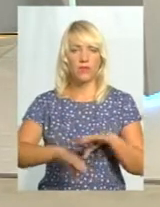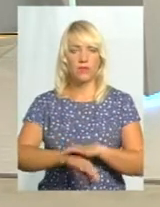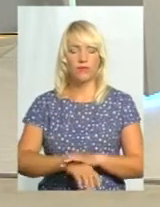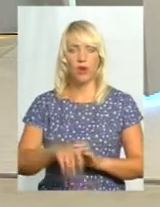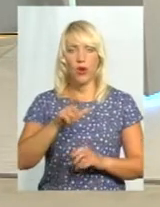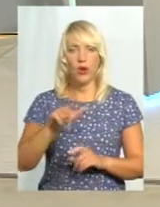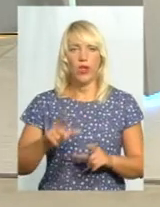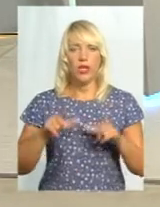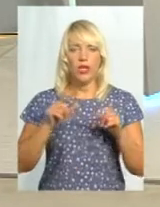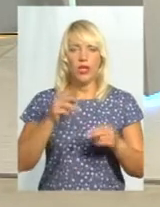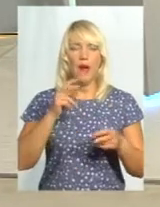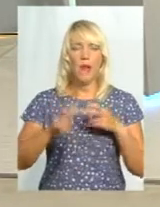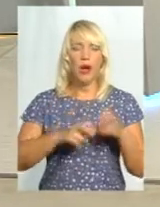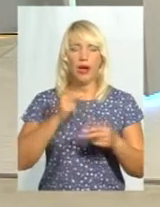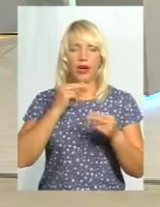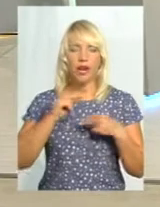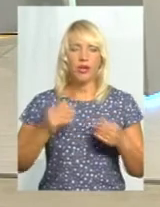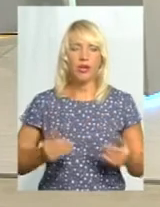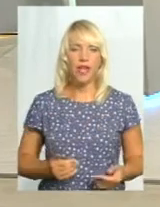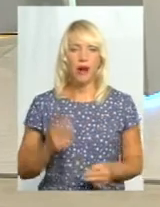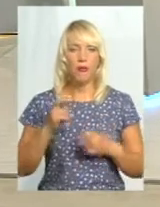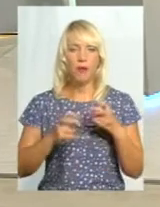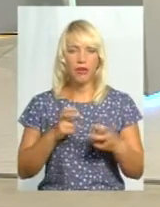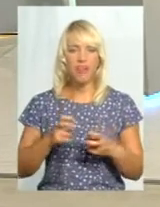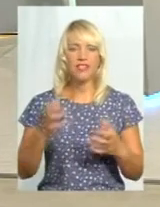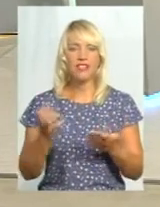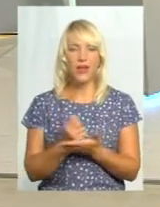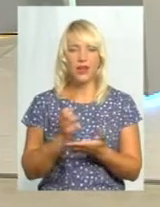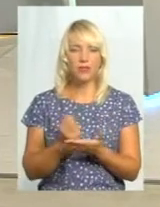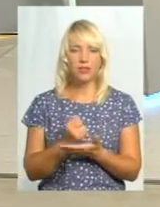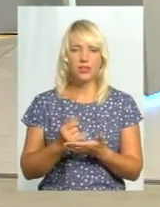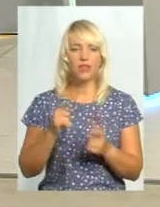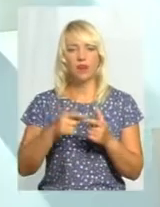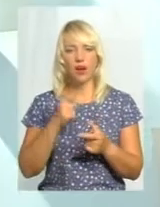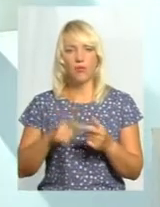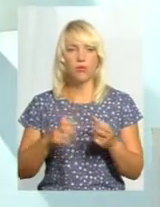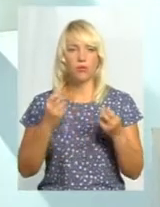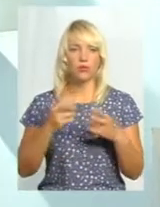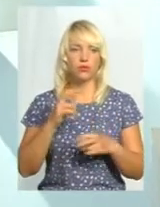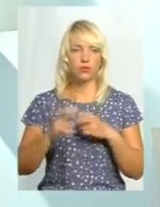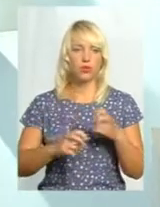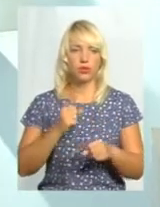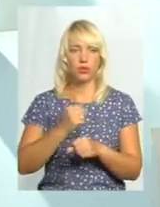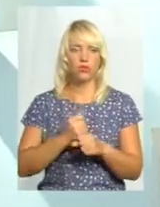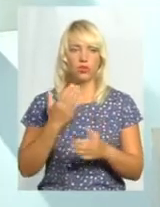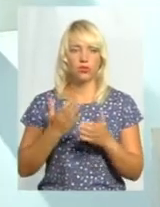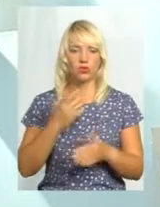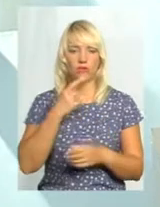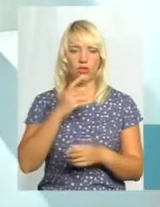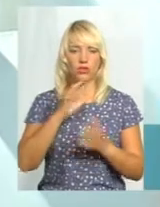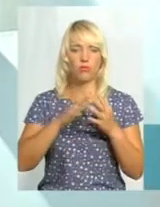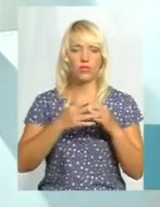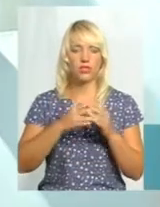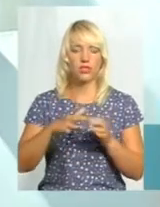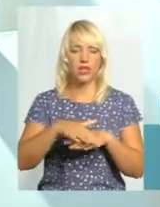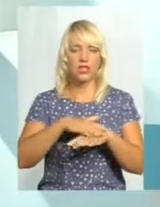кращого життя, в пошуках заробітків, вищих заробітків або взагалі в пошуках роботи. Якщо говорити про сільське населення, то в селах